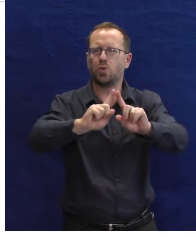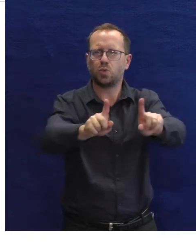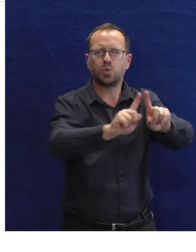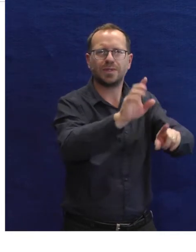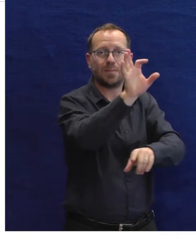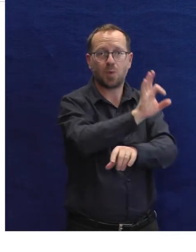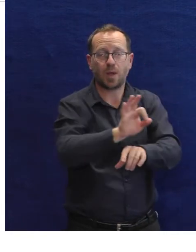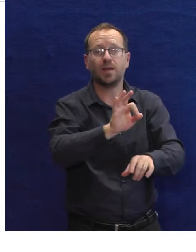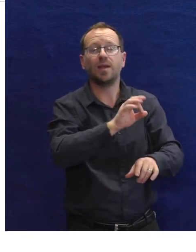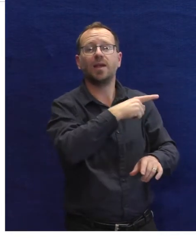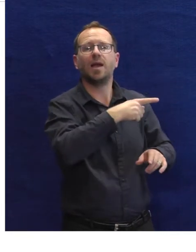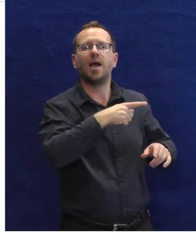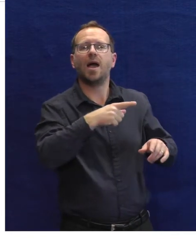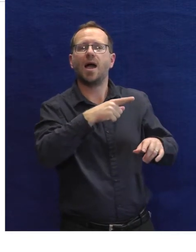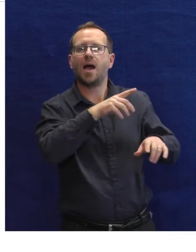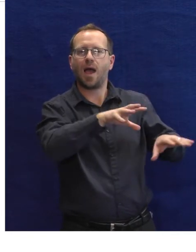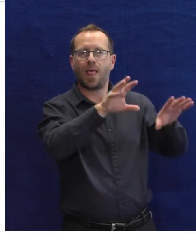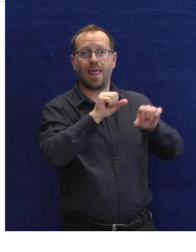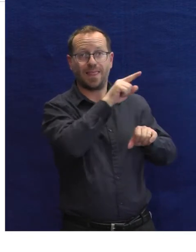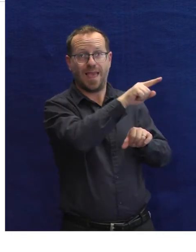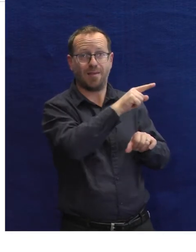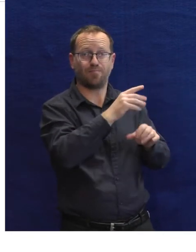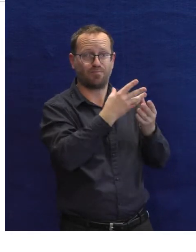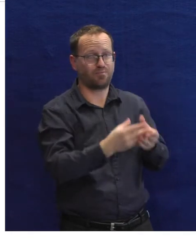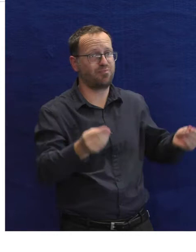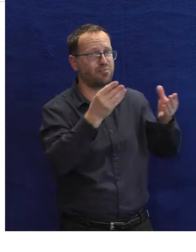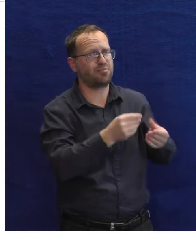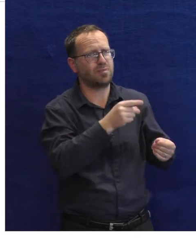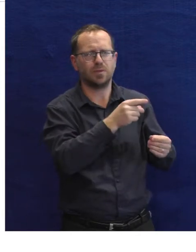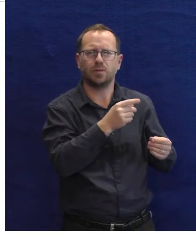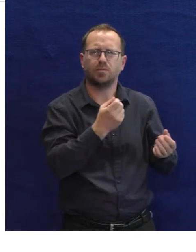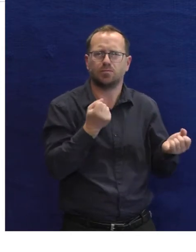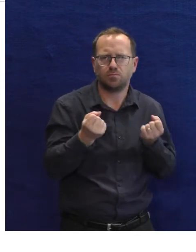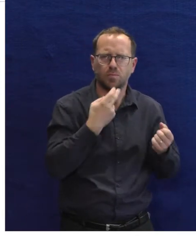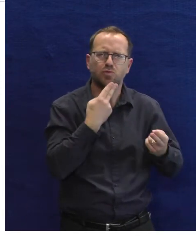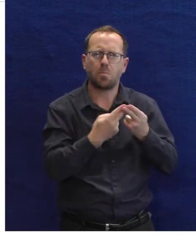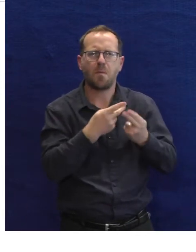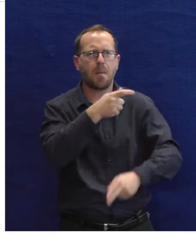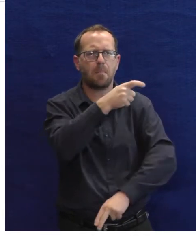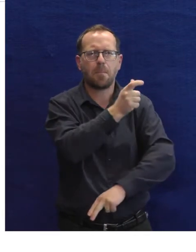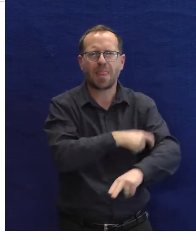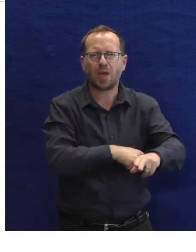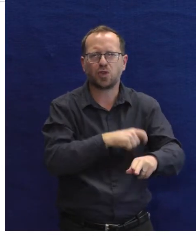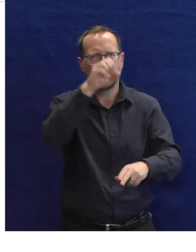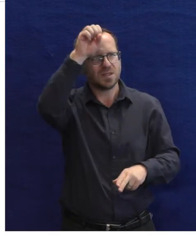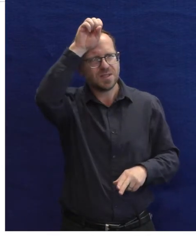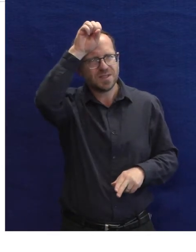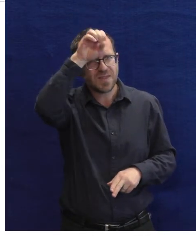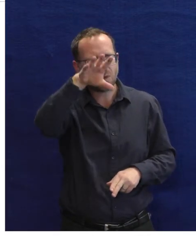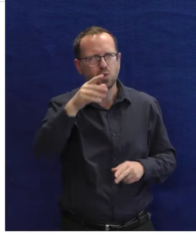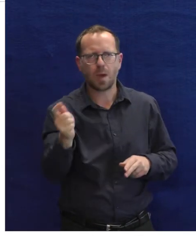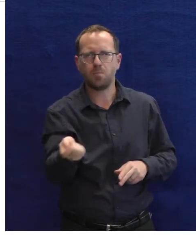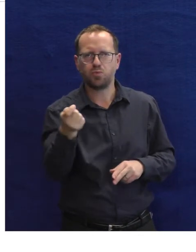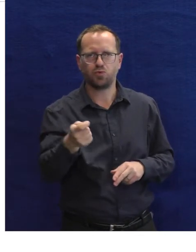kolegyni, která se vlastně půl roku intenzivně denodenně o půjčovnu stará, takže jí zná úplně nejdůvěrněji, aby vám ještě krátce